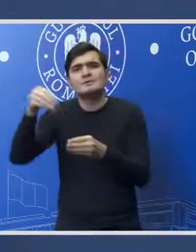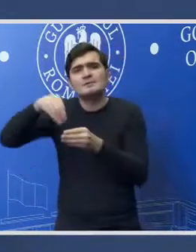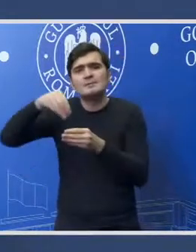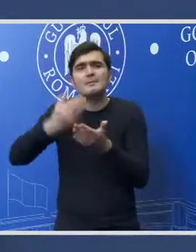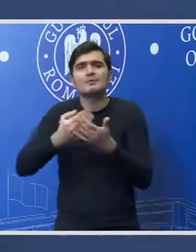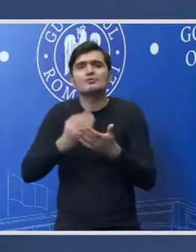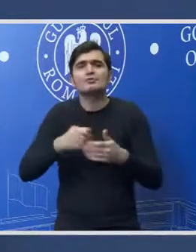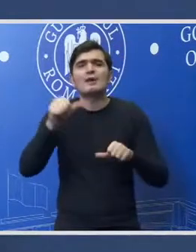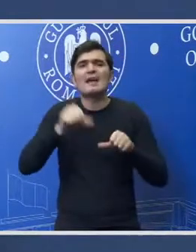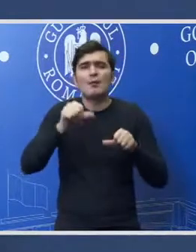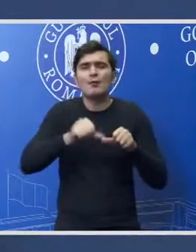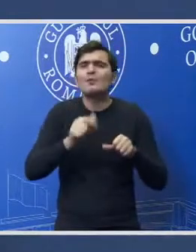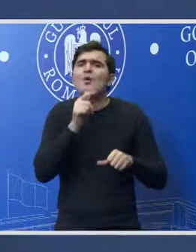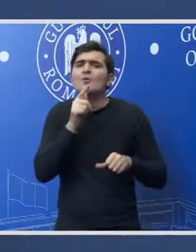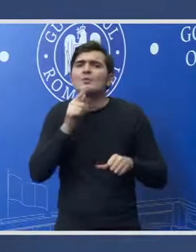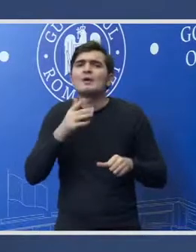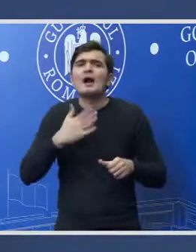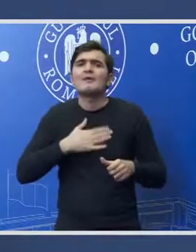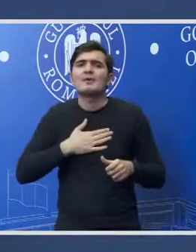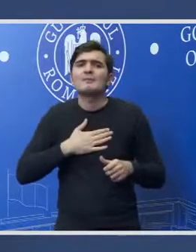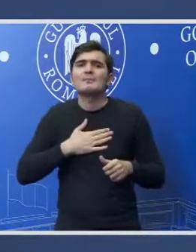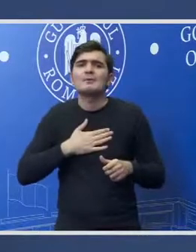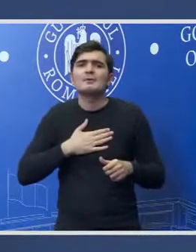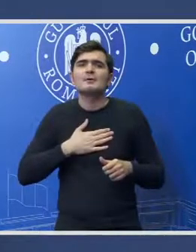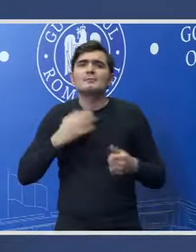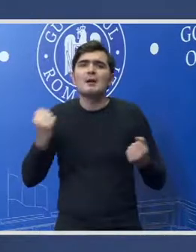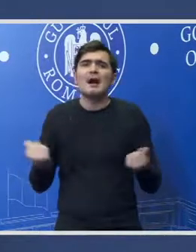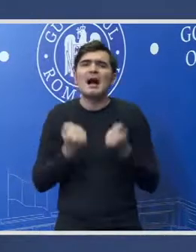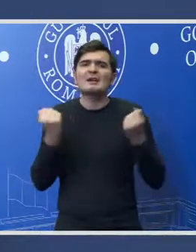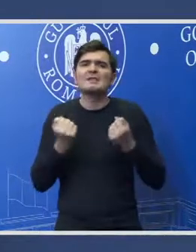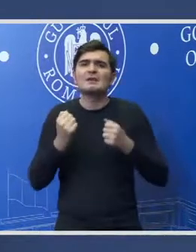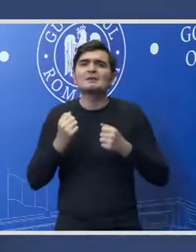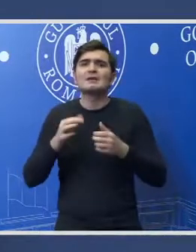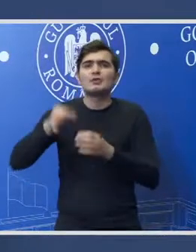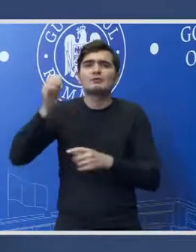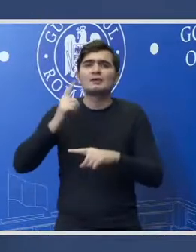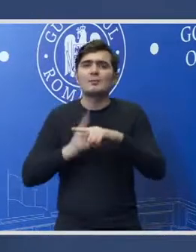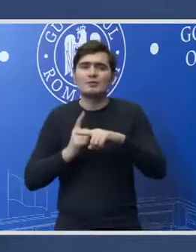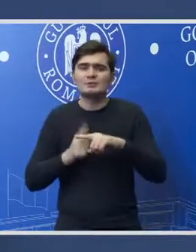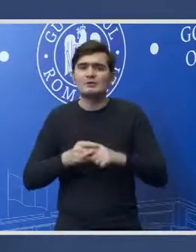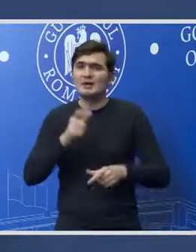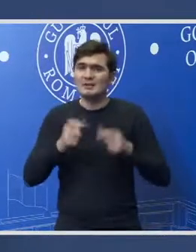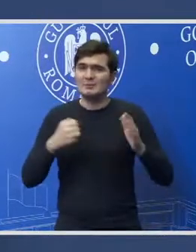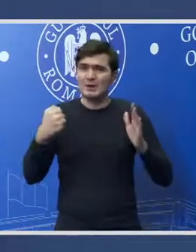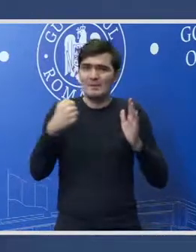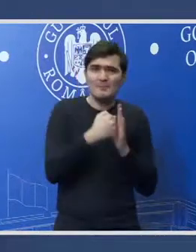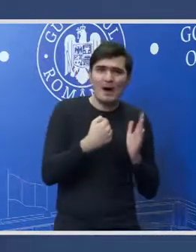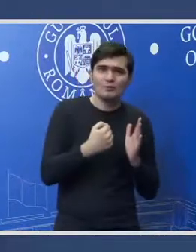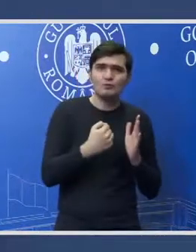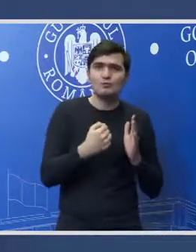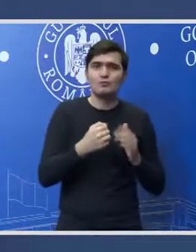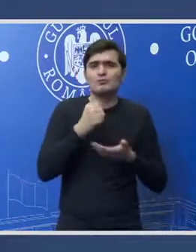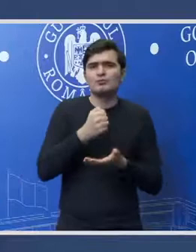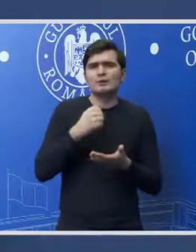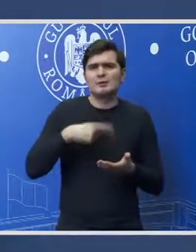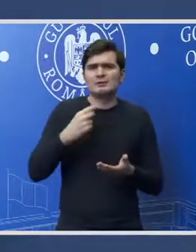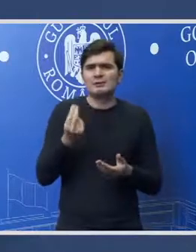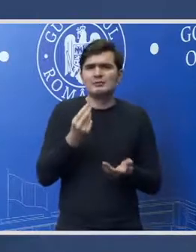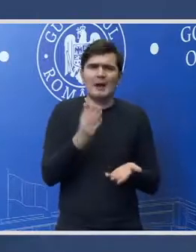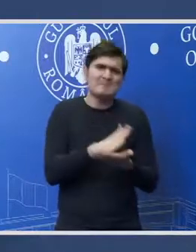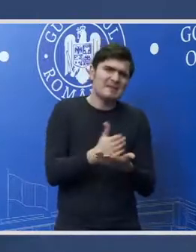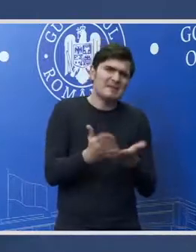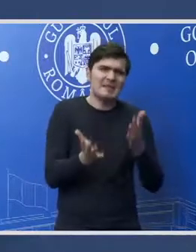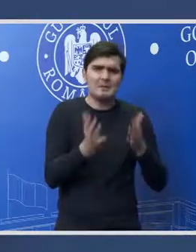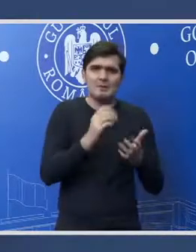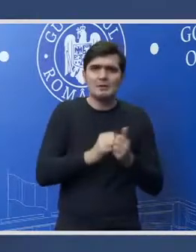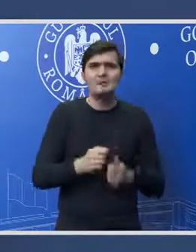economie în zone unde avem randamente pozitive. Deci, cu impactul bugetar este relativ. Mi-ar fi plăcut